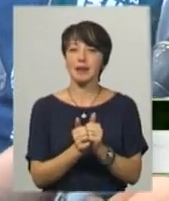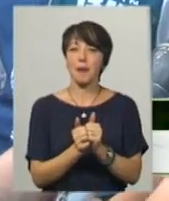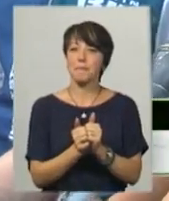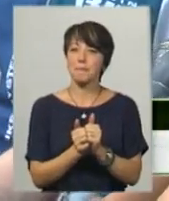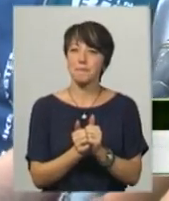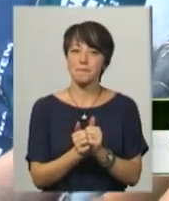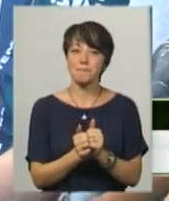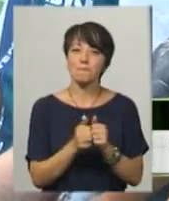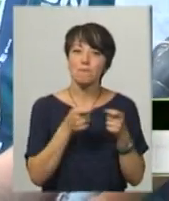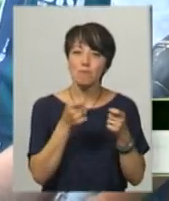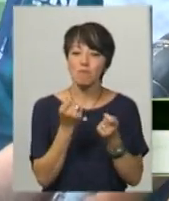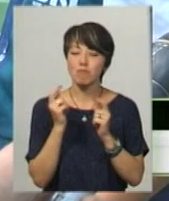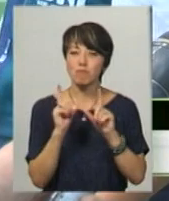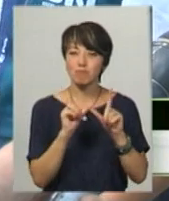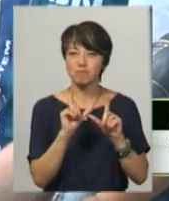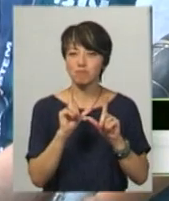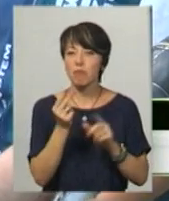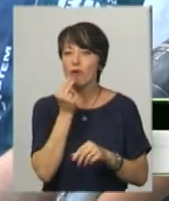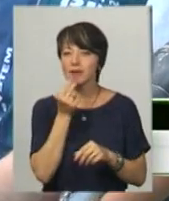всякі різні штуки.